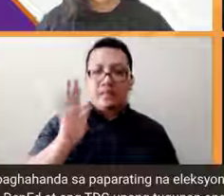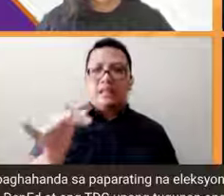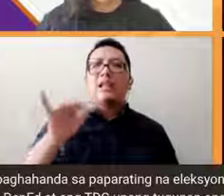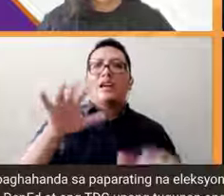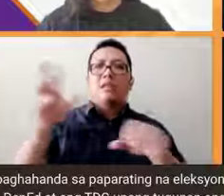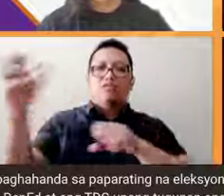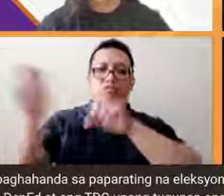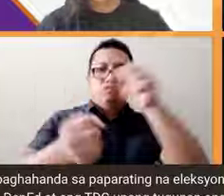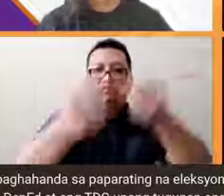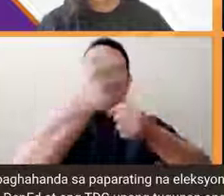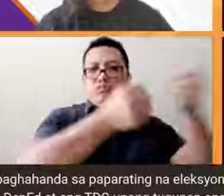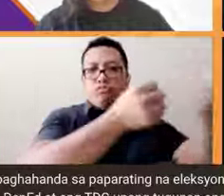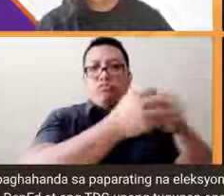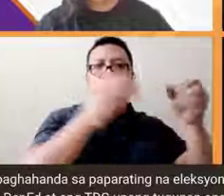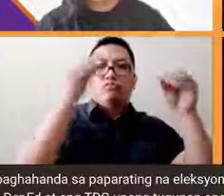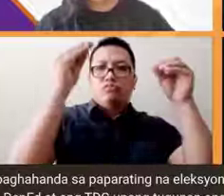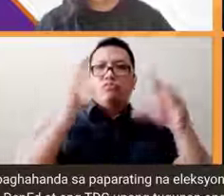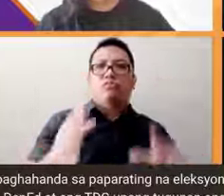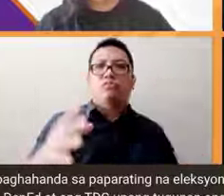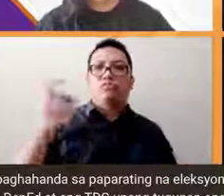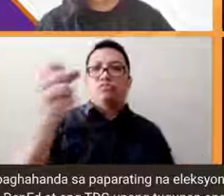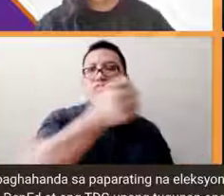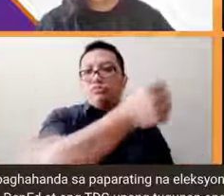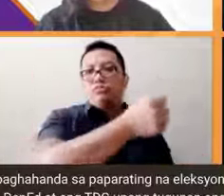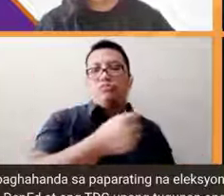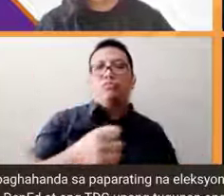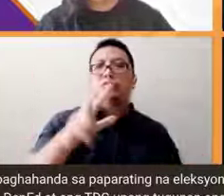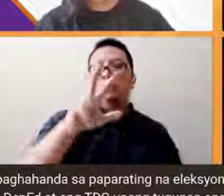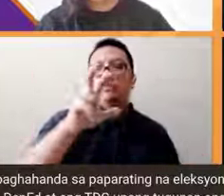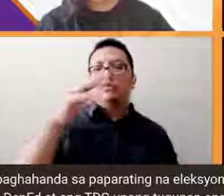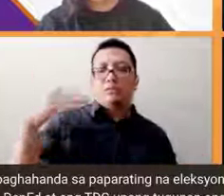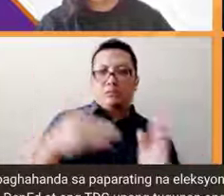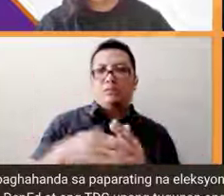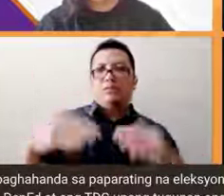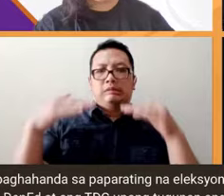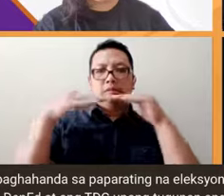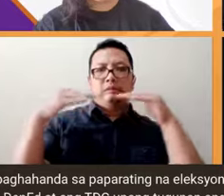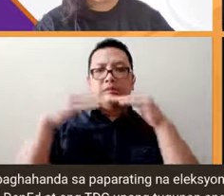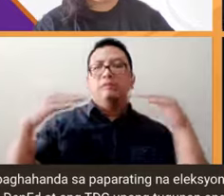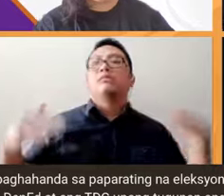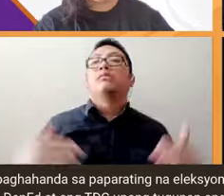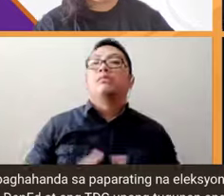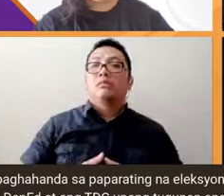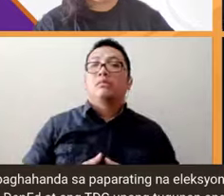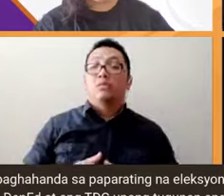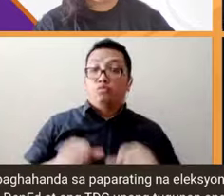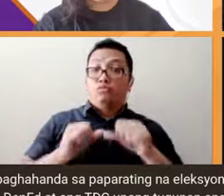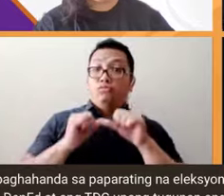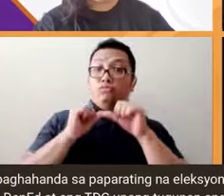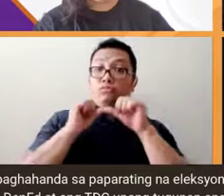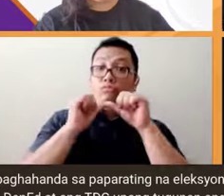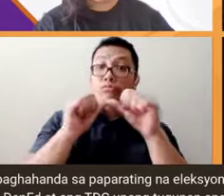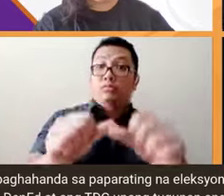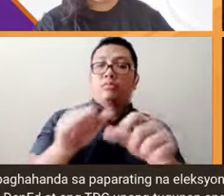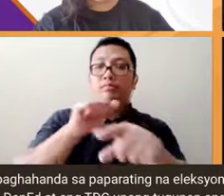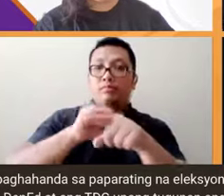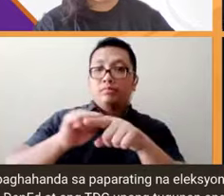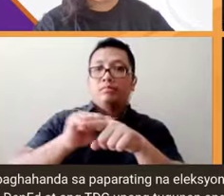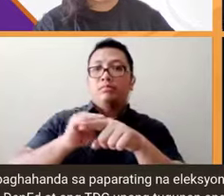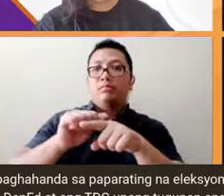itatak natin ng mga teachers and of course gaya ng sinabi ko ongoing yung training pero ako lang very